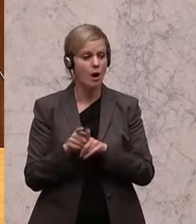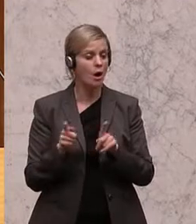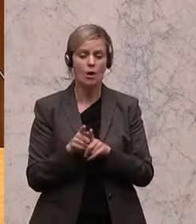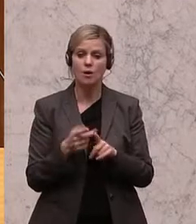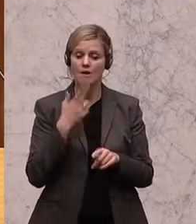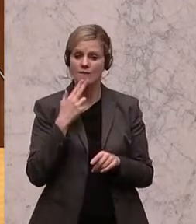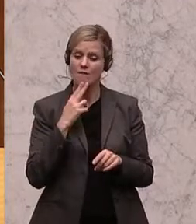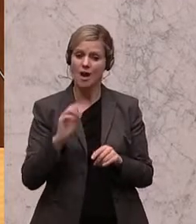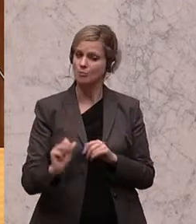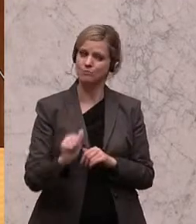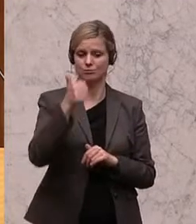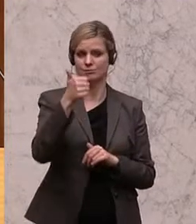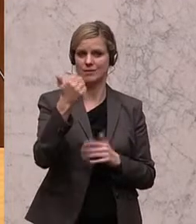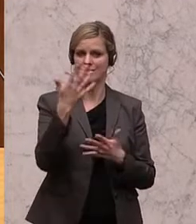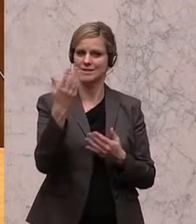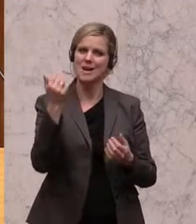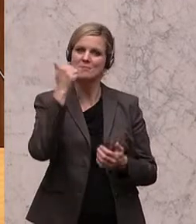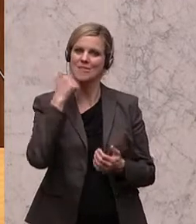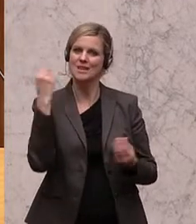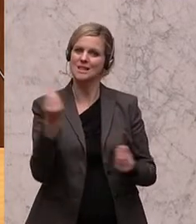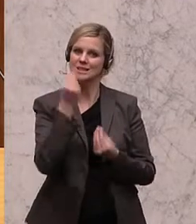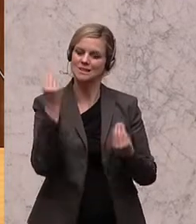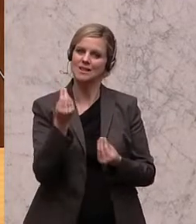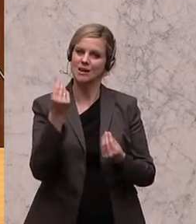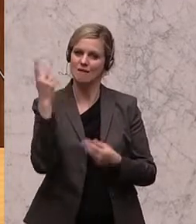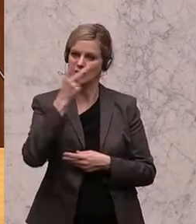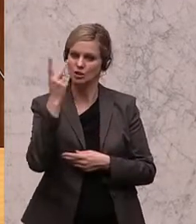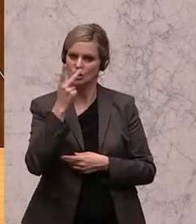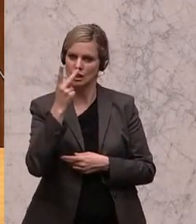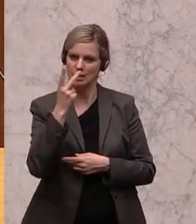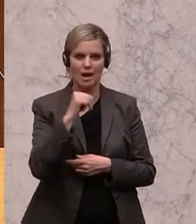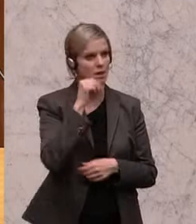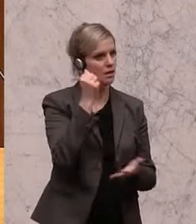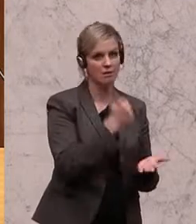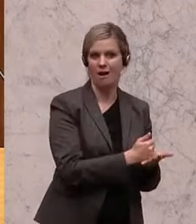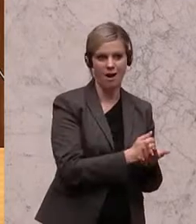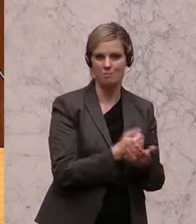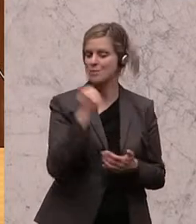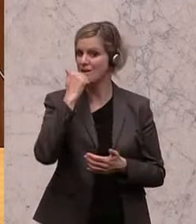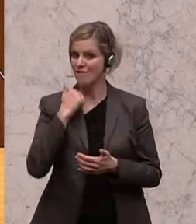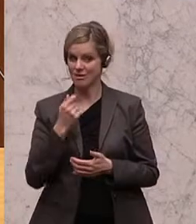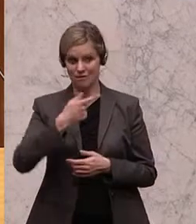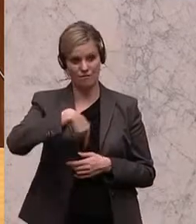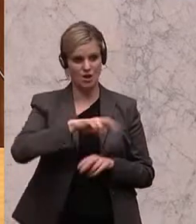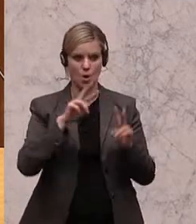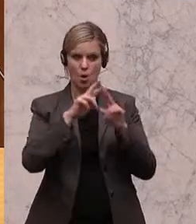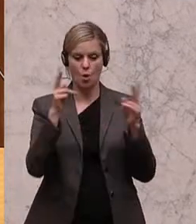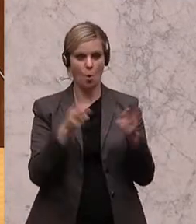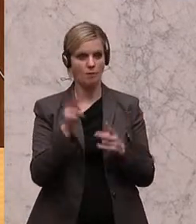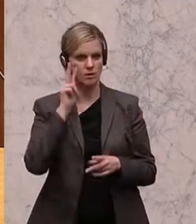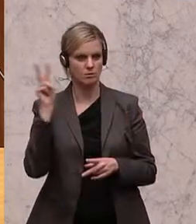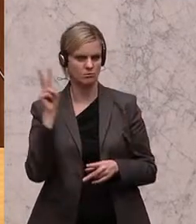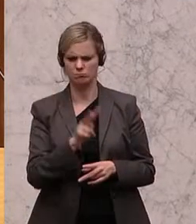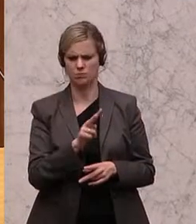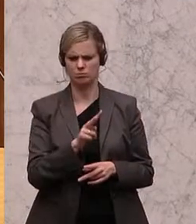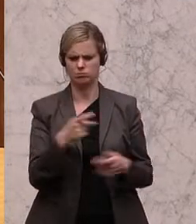Bevorzugung von Privatsachverständigen im Vergleich zu Amtsachverständigen gekommen. Das alles sehen wir aus Umweltsicht kontraproduktiv, und ich glaube